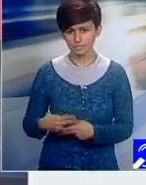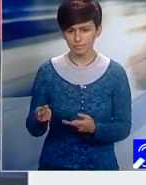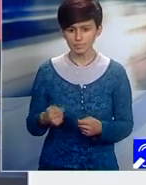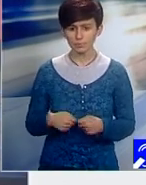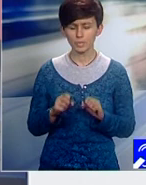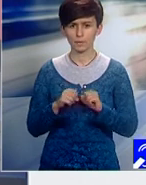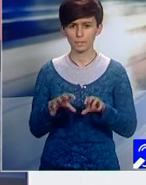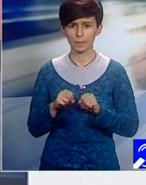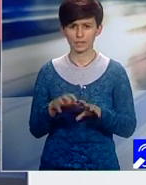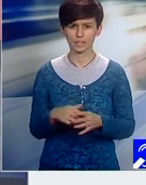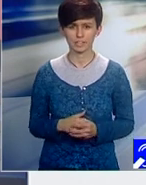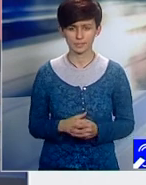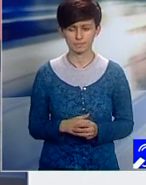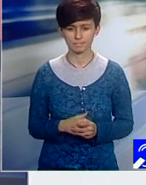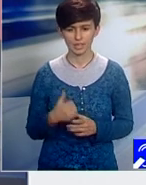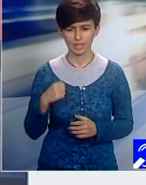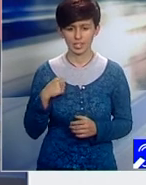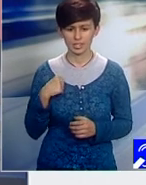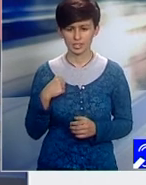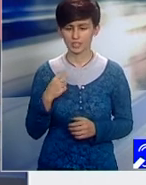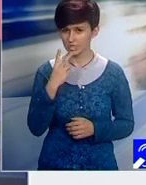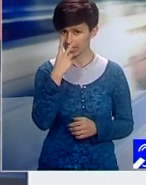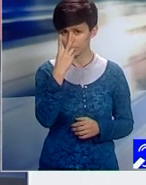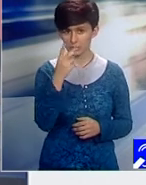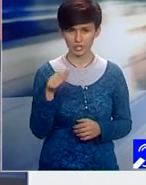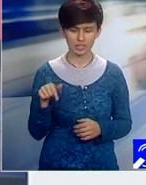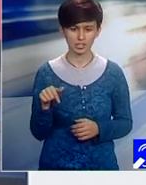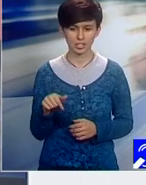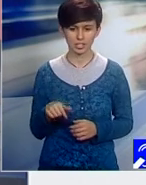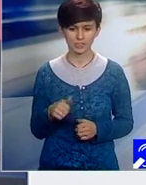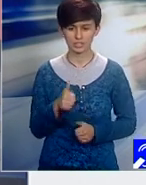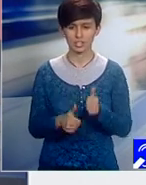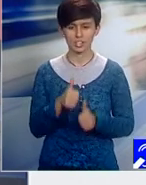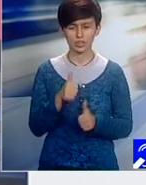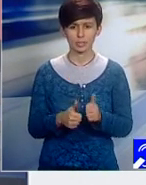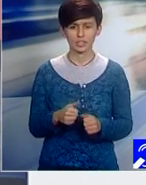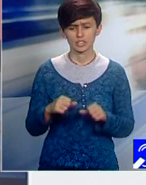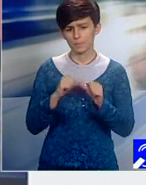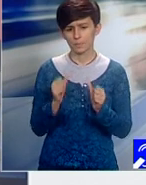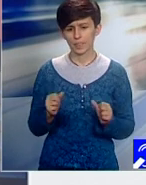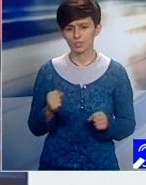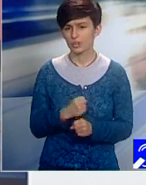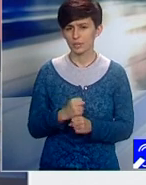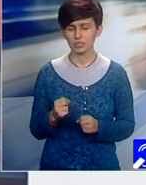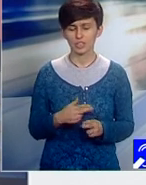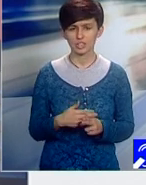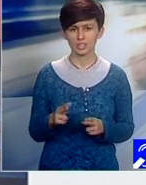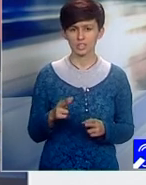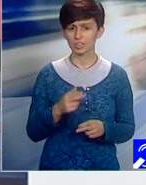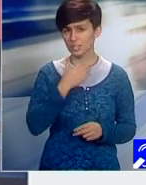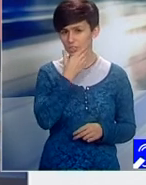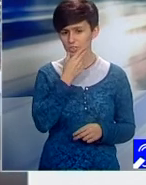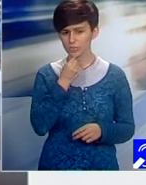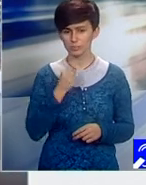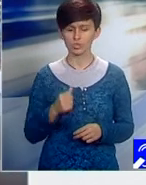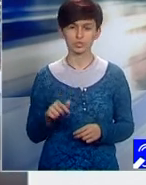tinerii privesc acest challenge într-un mod foarte onest, transparent și frumos. Adică